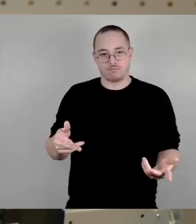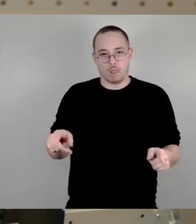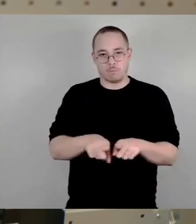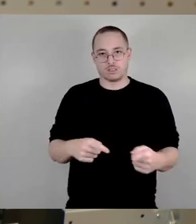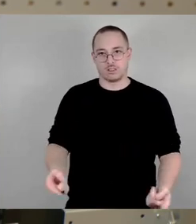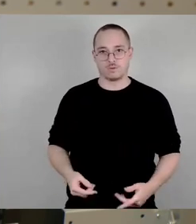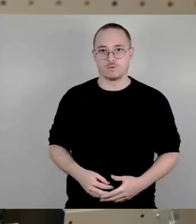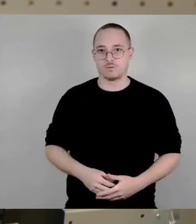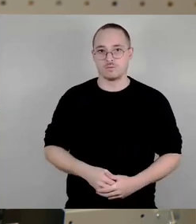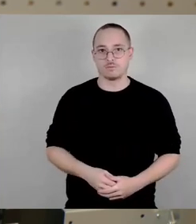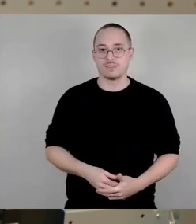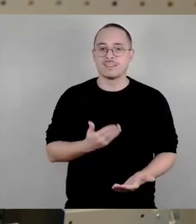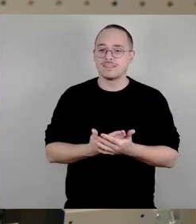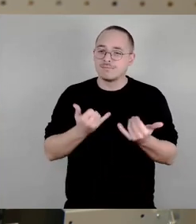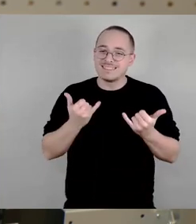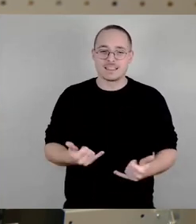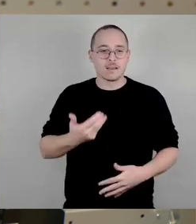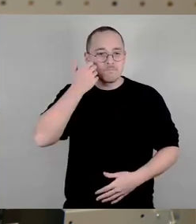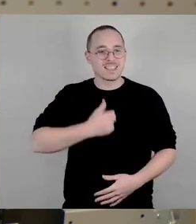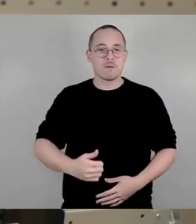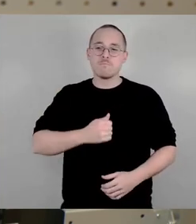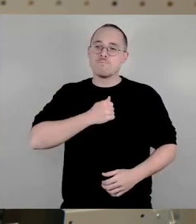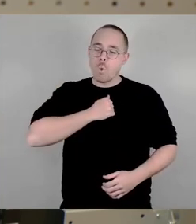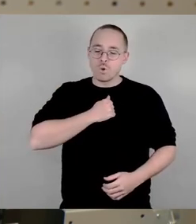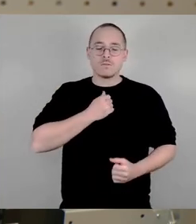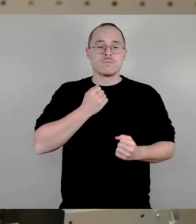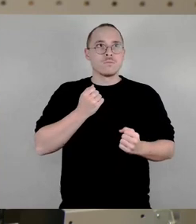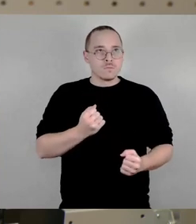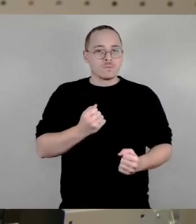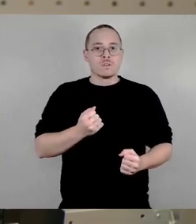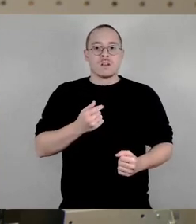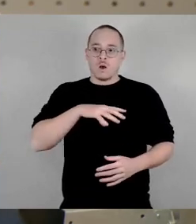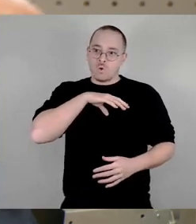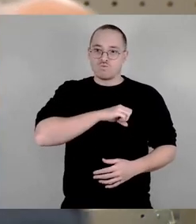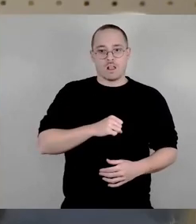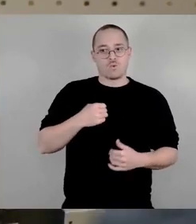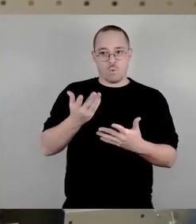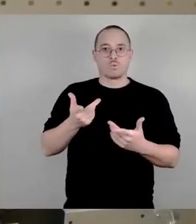Mut haben und einfach mal das Thema diskutieren, anstatt wieder aus ideologischen Gründen sofort zuzumachen. Danke.